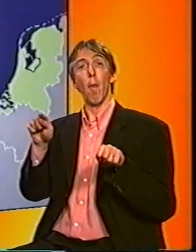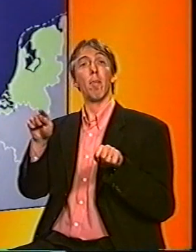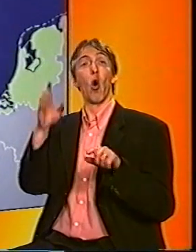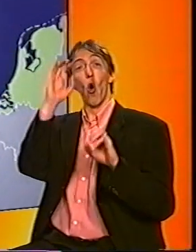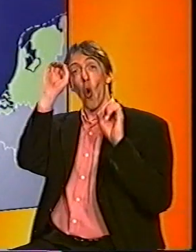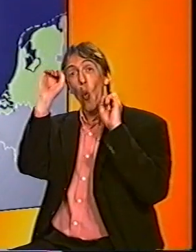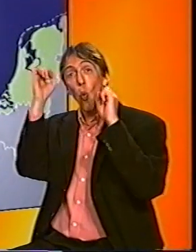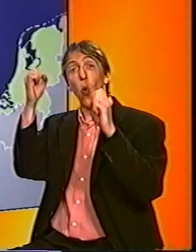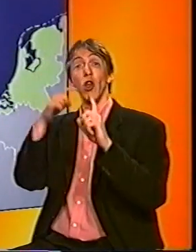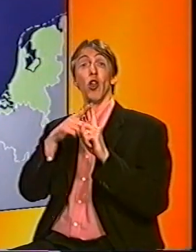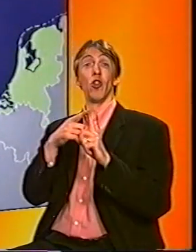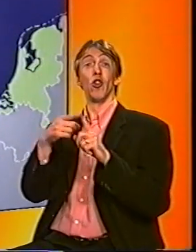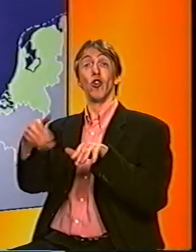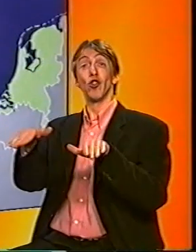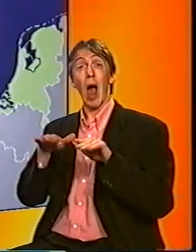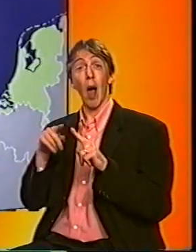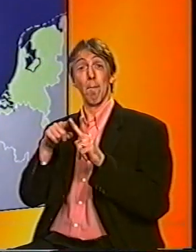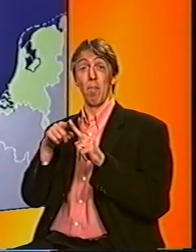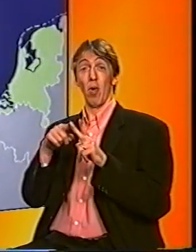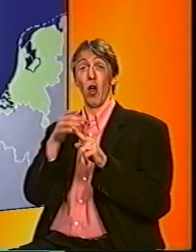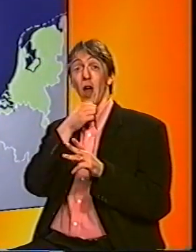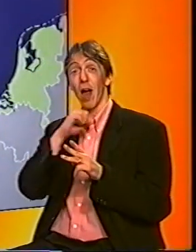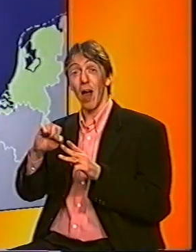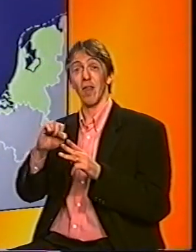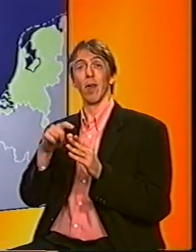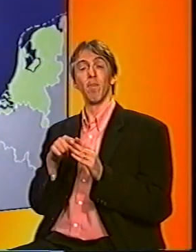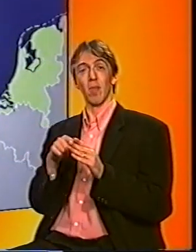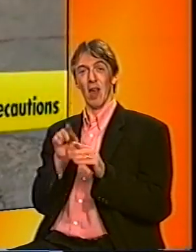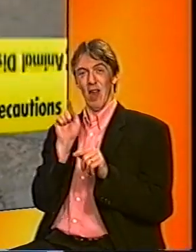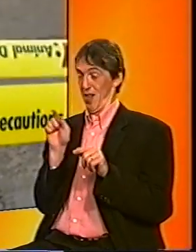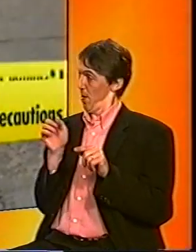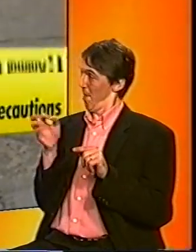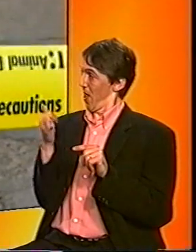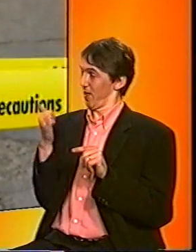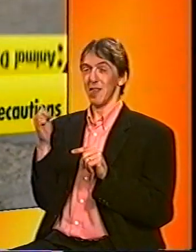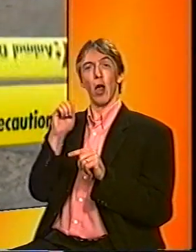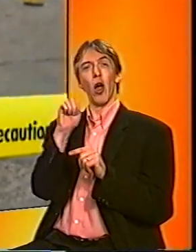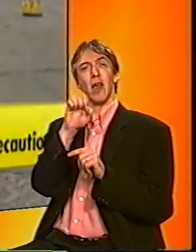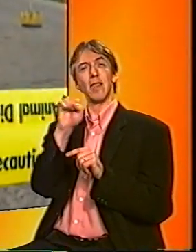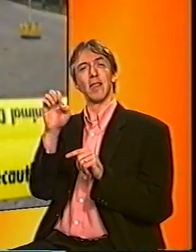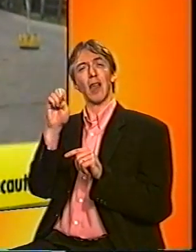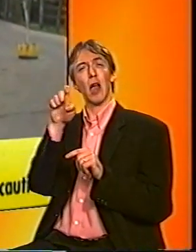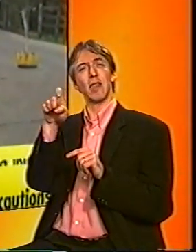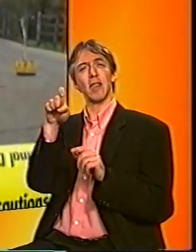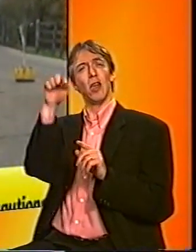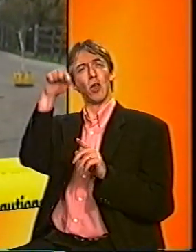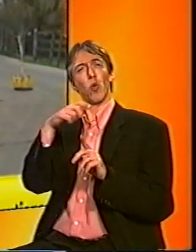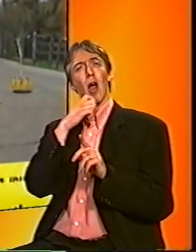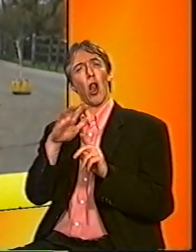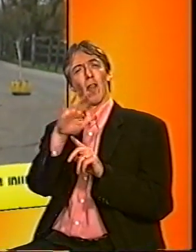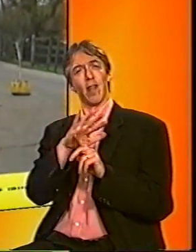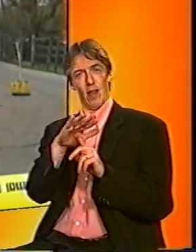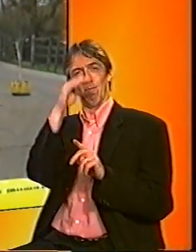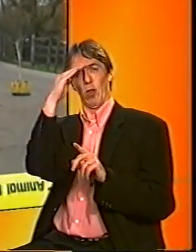De zieke varkens zijn ontdekt in Essex, in het zuidoosten van Engeland. Daar is onmiddellijk het gebouw waar de dieren waren afgezet door de